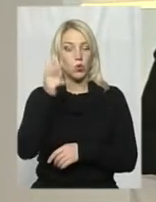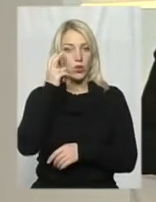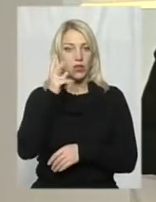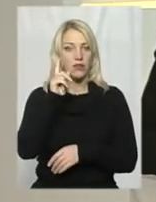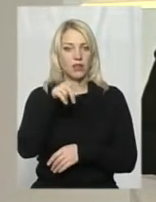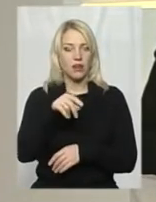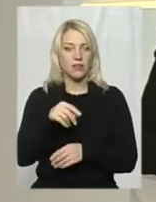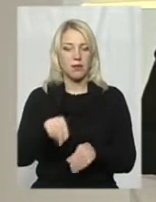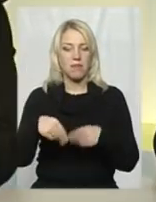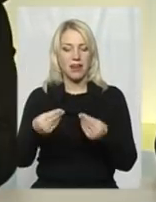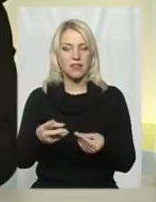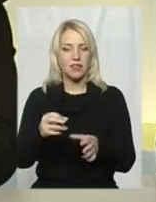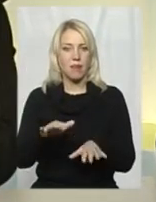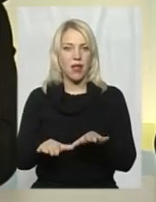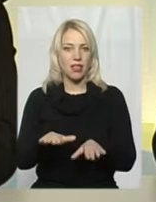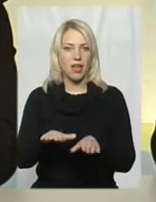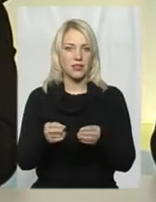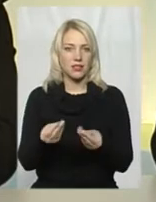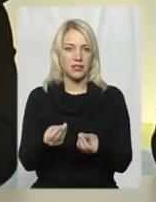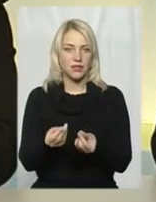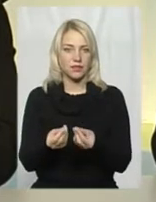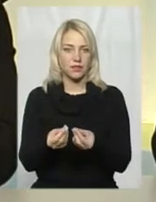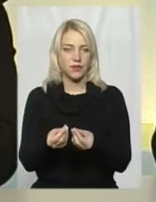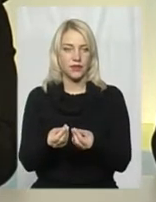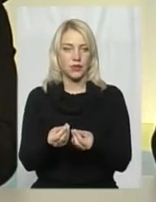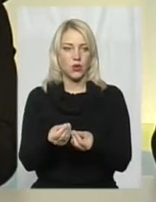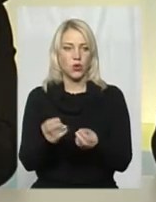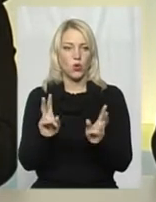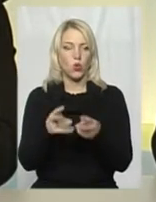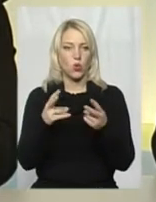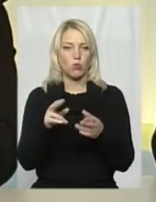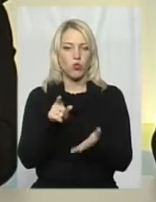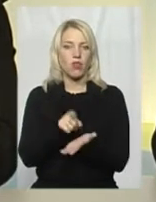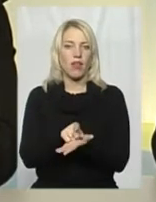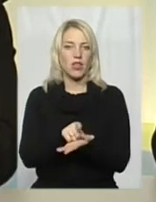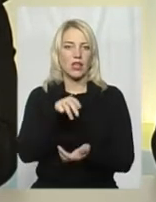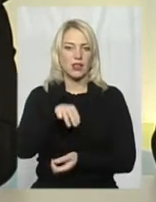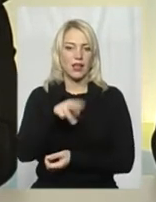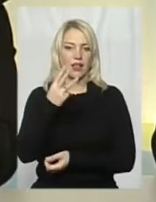передані на баланс клубу «Танки» Т-34.